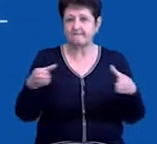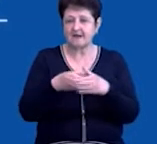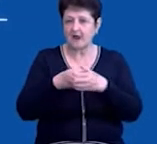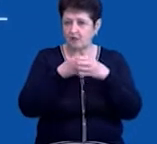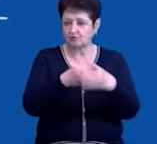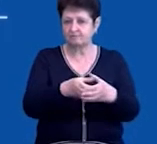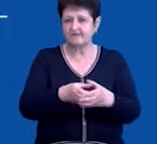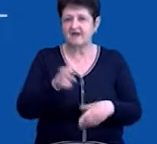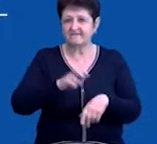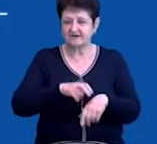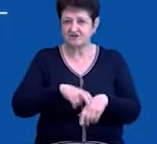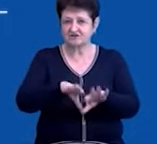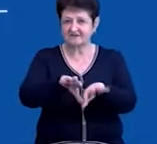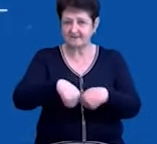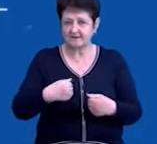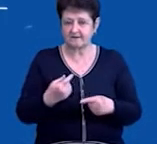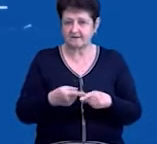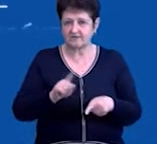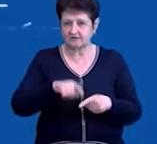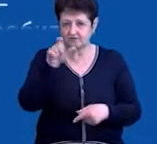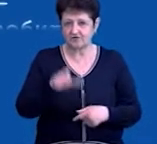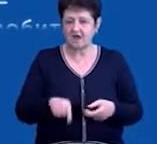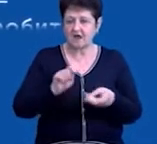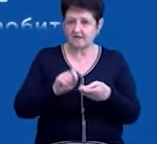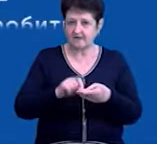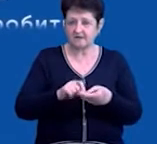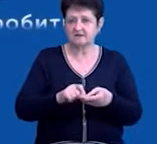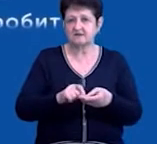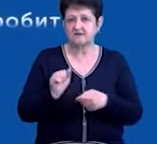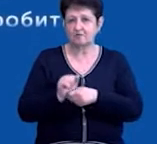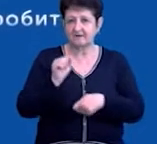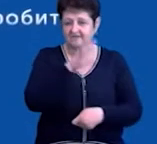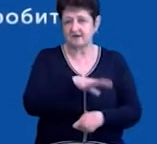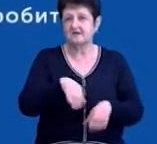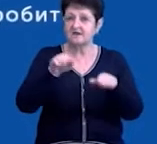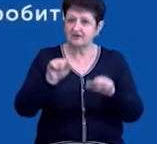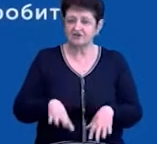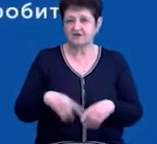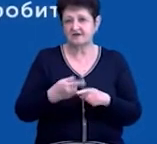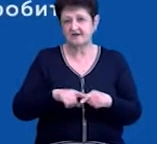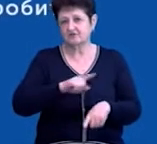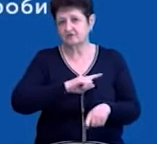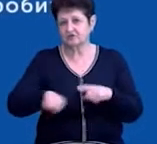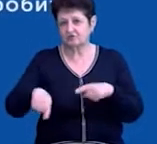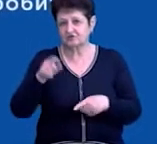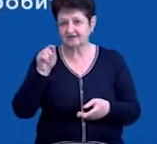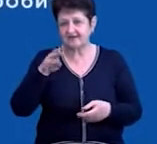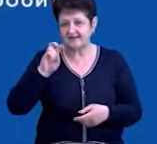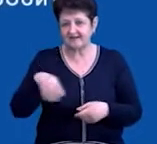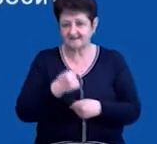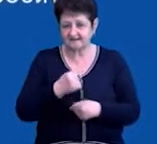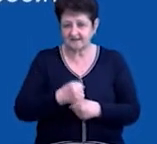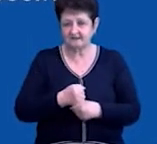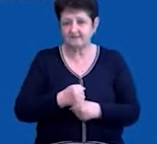що врачи забирають тогда цітотест і відправляють. І вони решають, либо це цитатест зробити, либо це експрес